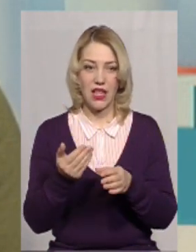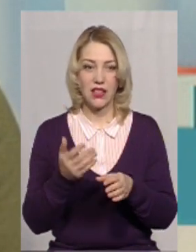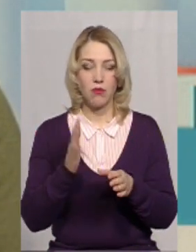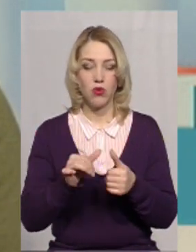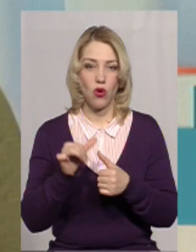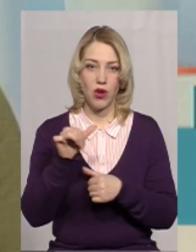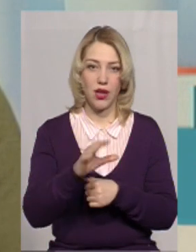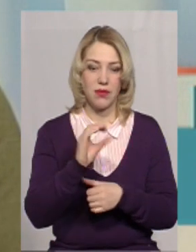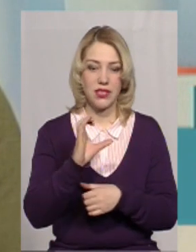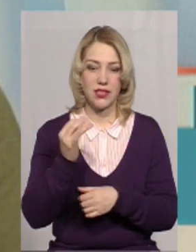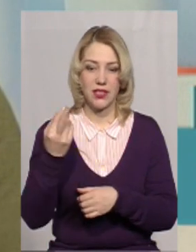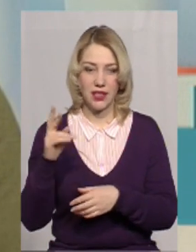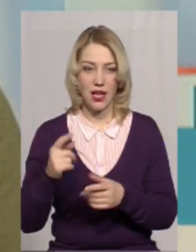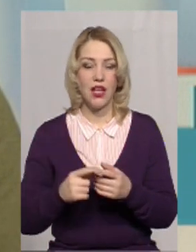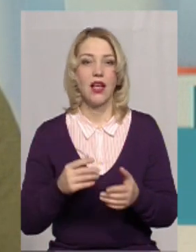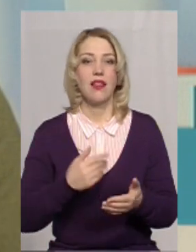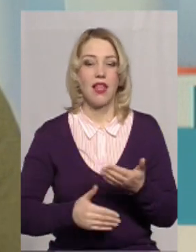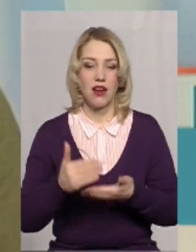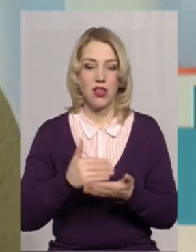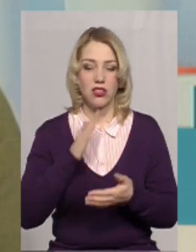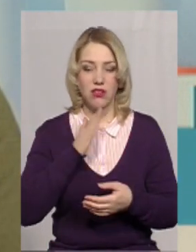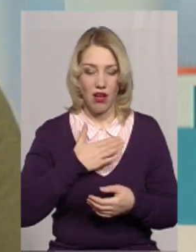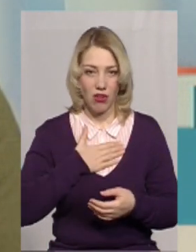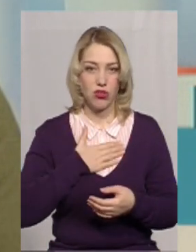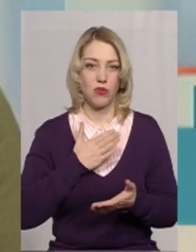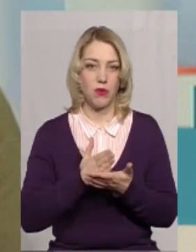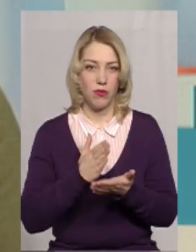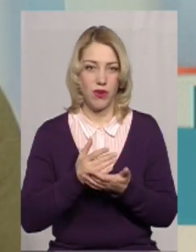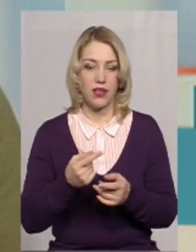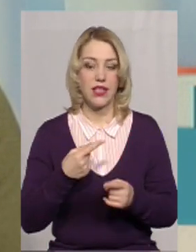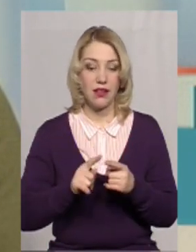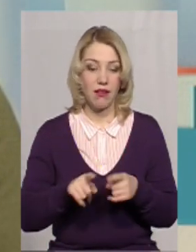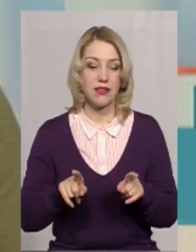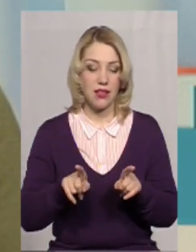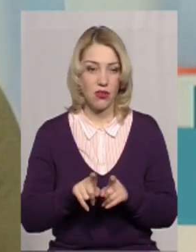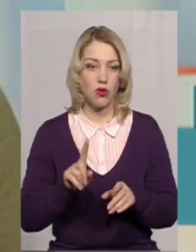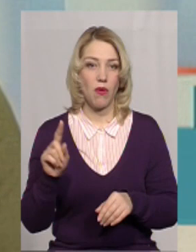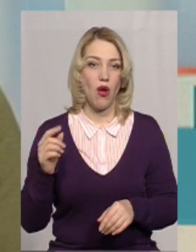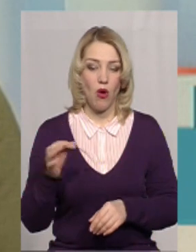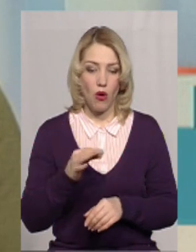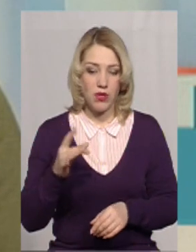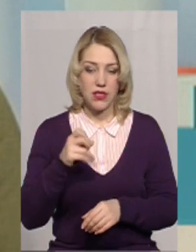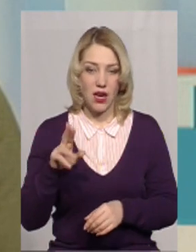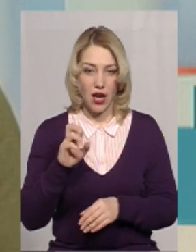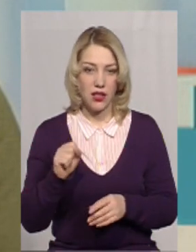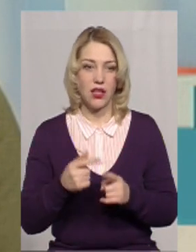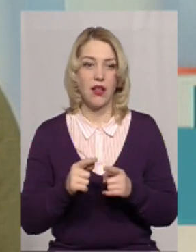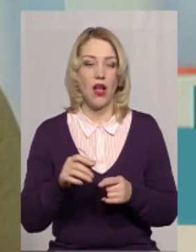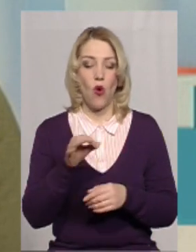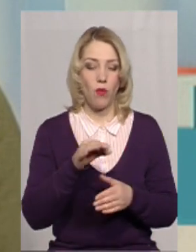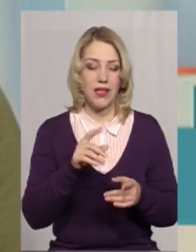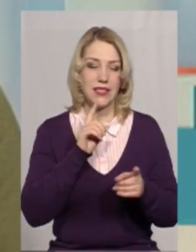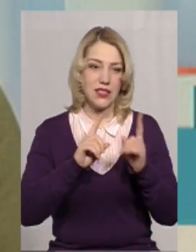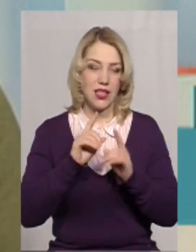окрему сесію. Так, нарешті, на четвертий рік нашу каденцію, так сталося, це перший раз, коли обласна рада на окремої сесії розподіляє